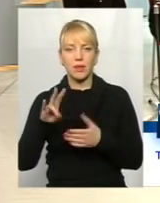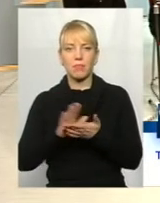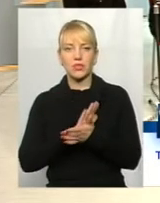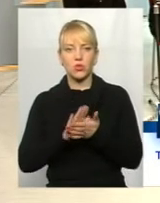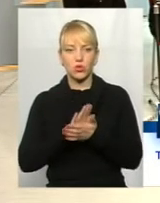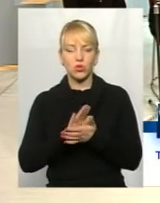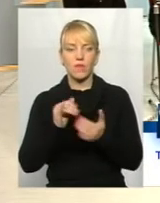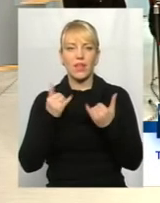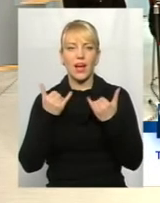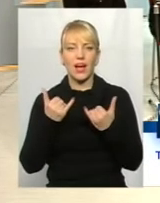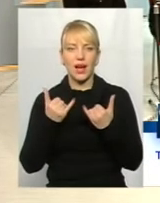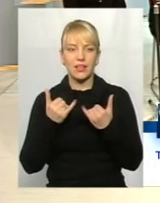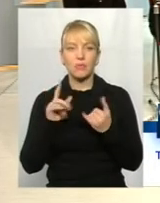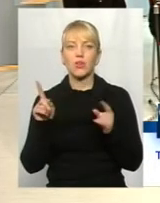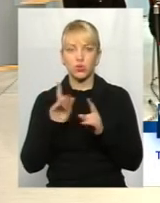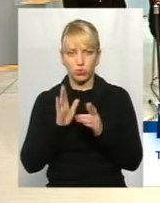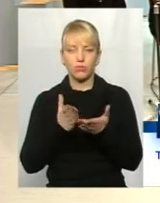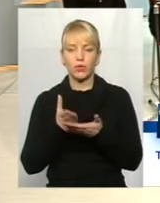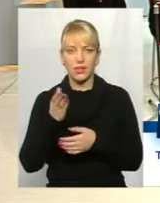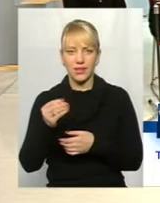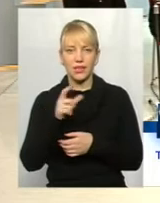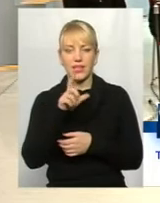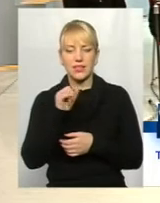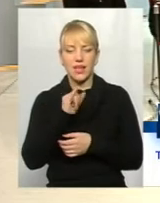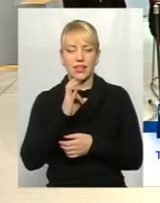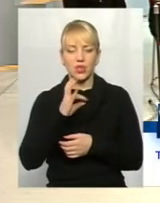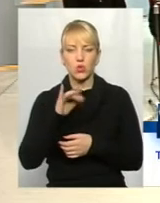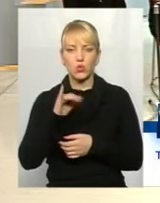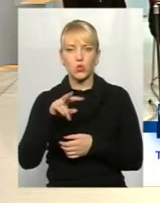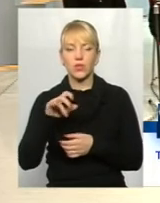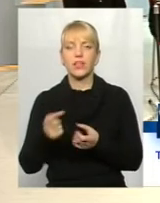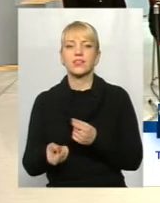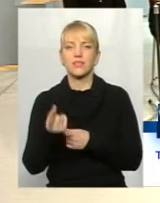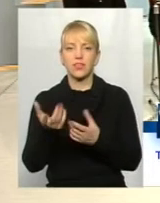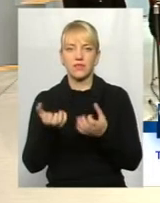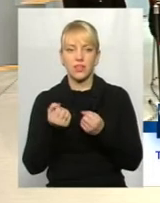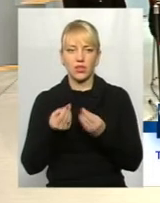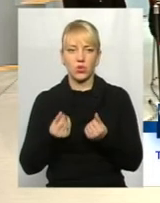планую, так що ви платилися за інсулін. А звідки за туди гроші?